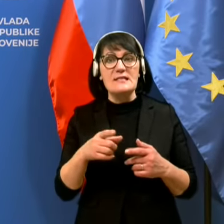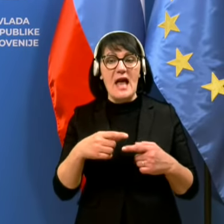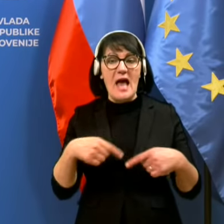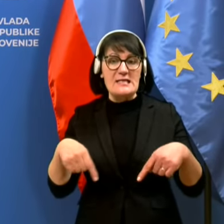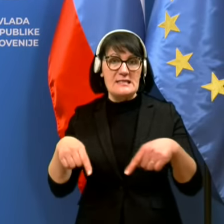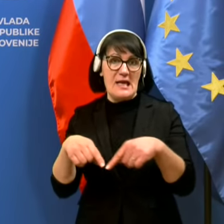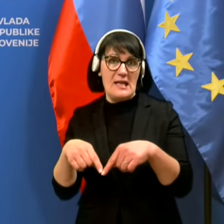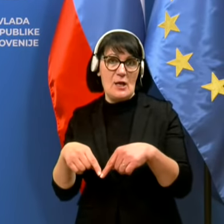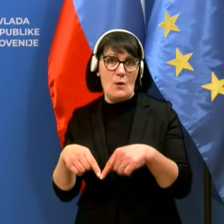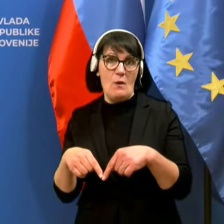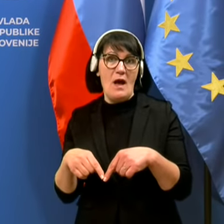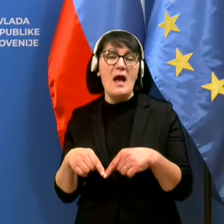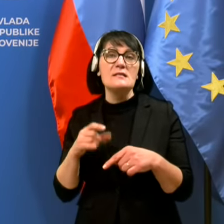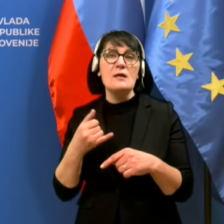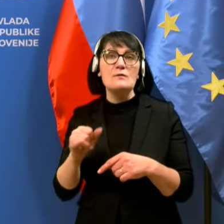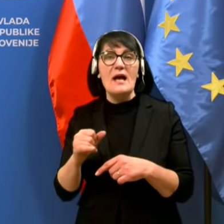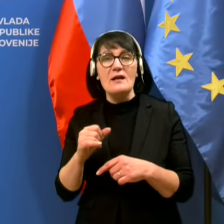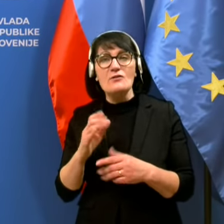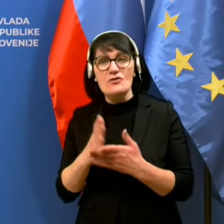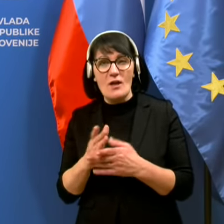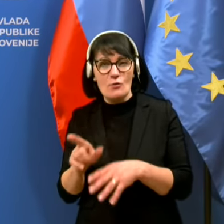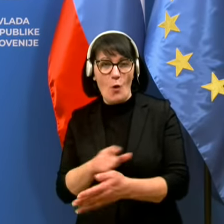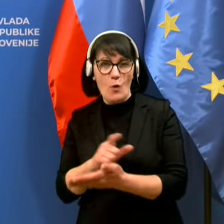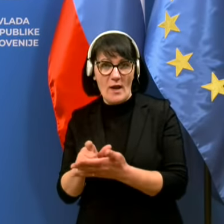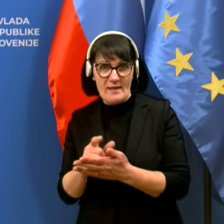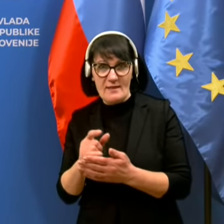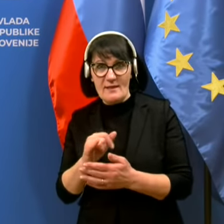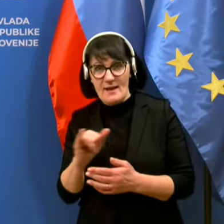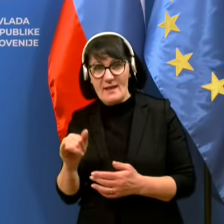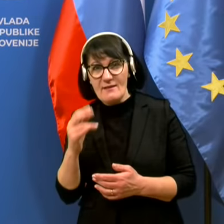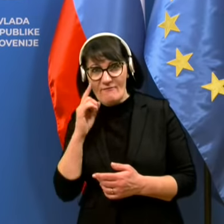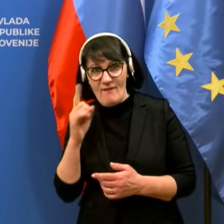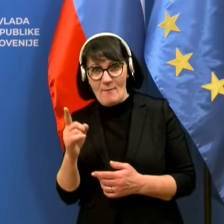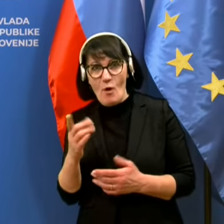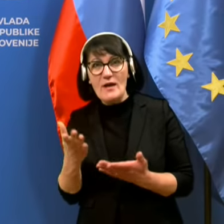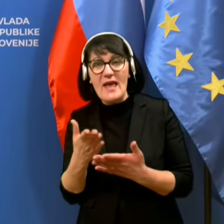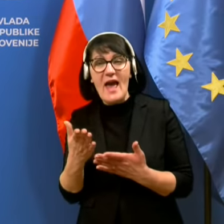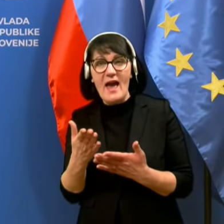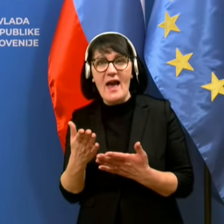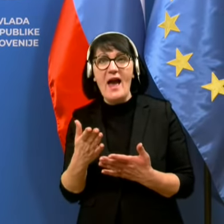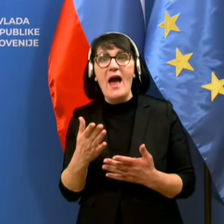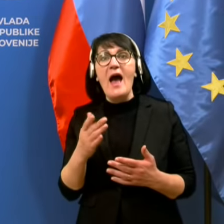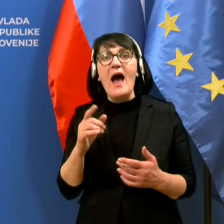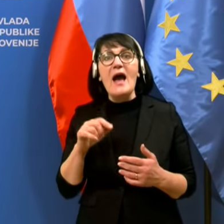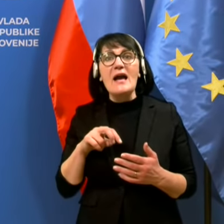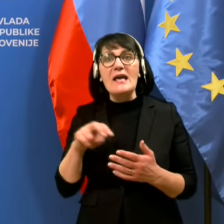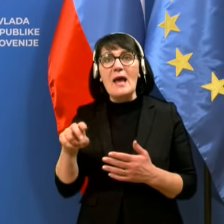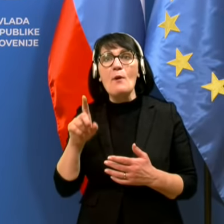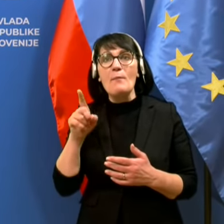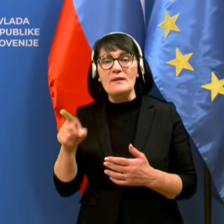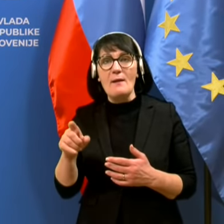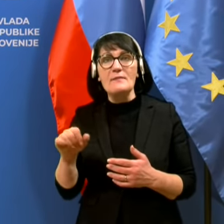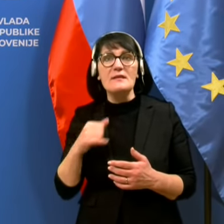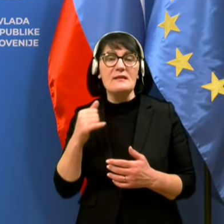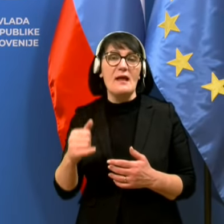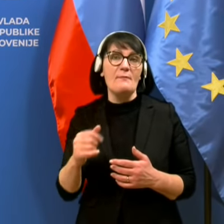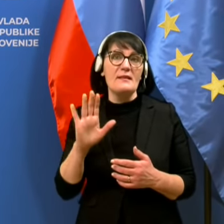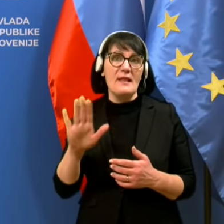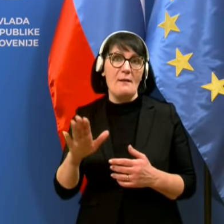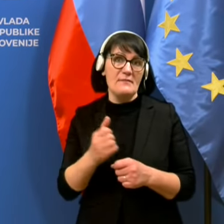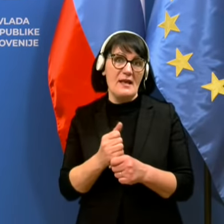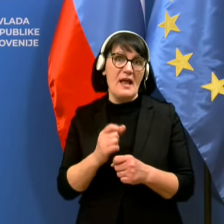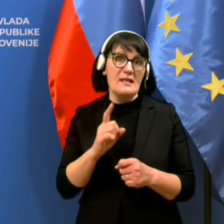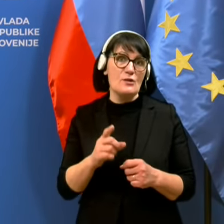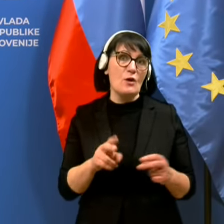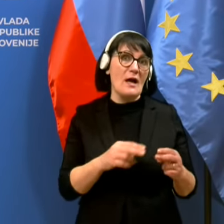kamor gremo pravzaprav za vsak kamen, ampak gremo pa tja zato, da bi tam počeli nekaj tako, kar doma ne moremo.